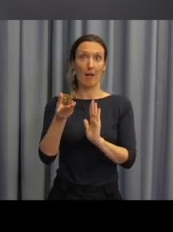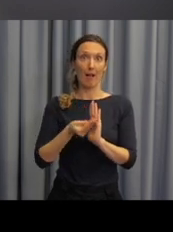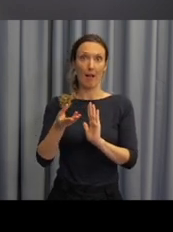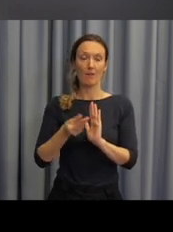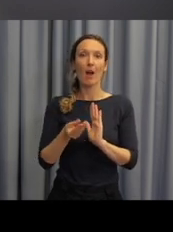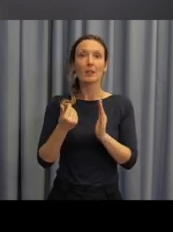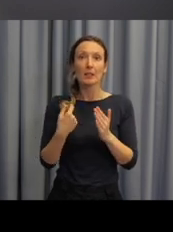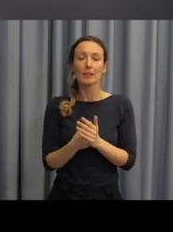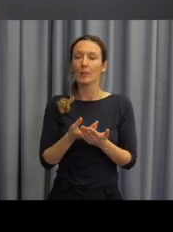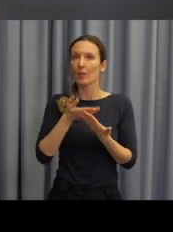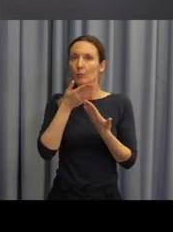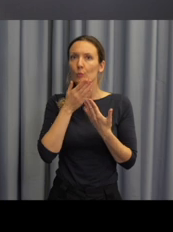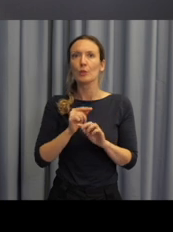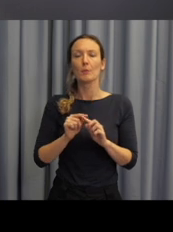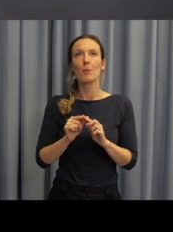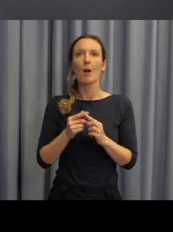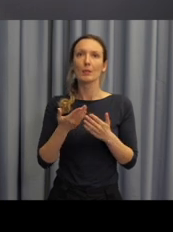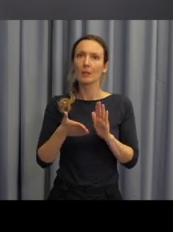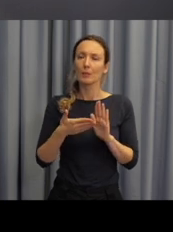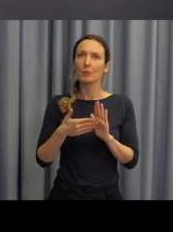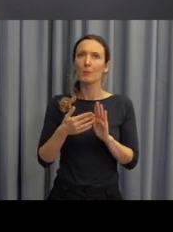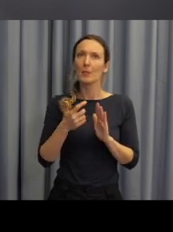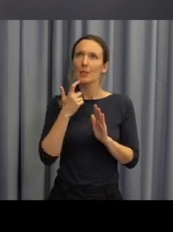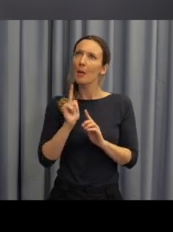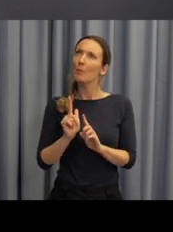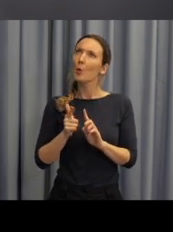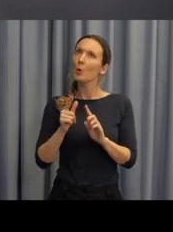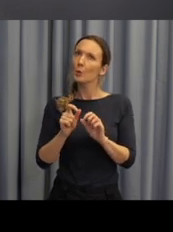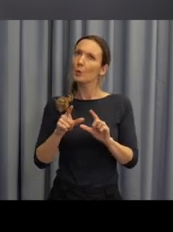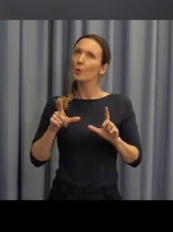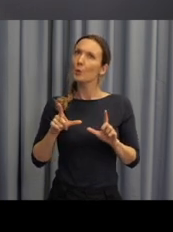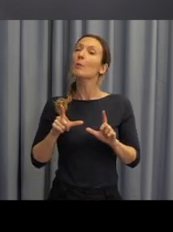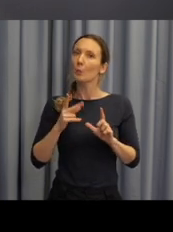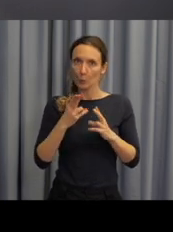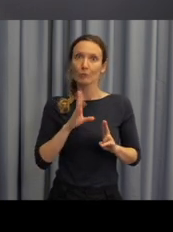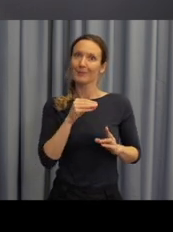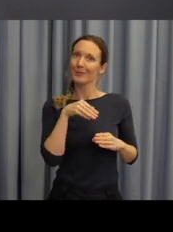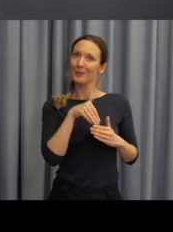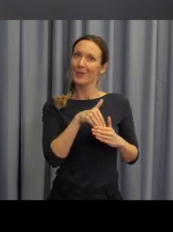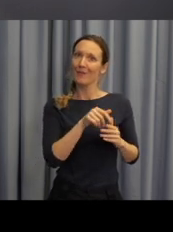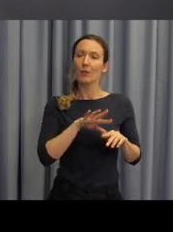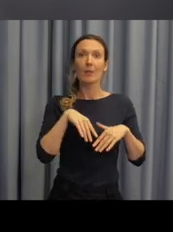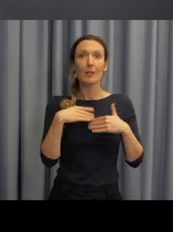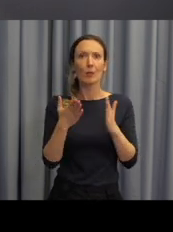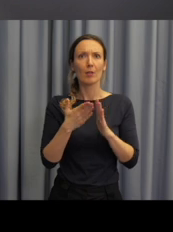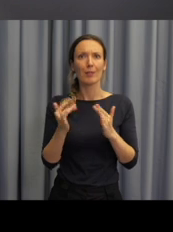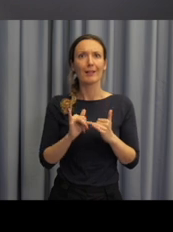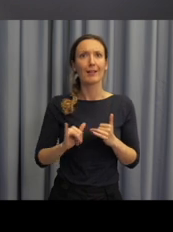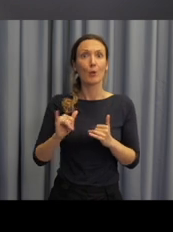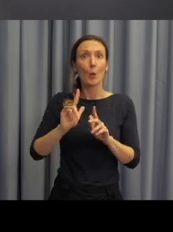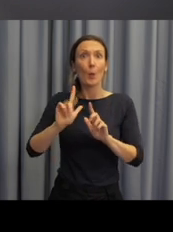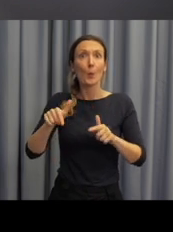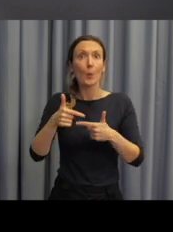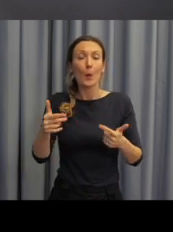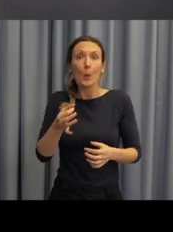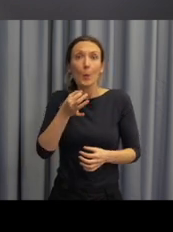nebo pokud zjistíte, že tady mezi námi není posluchač, kterého by tohle téma zajímalo, tak my všichni